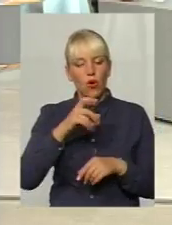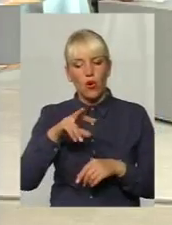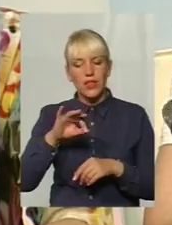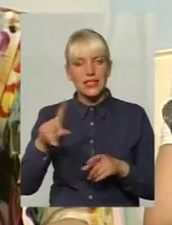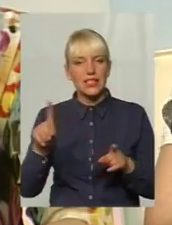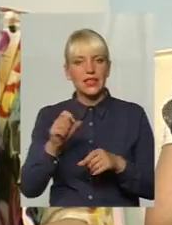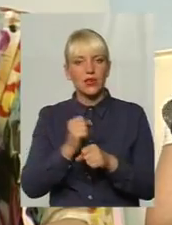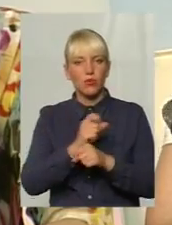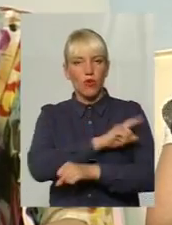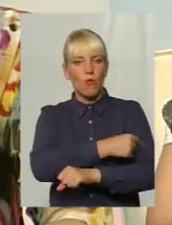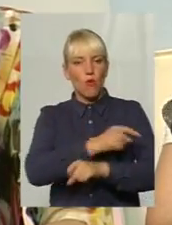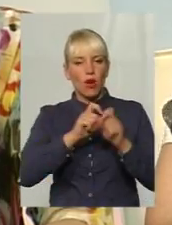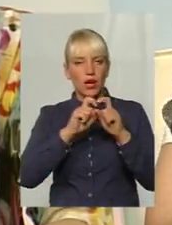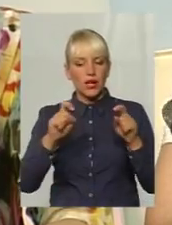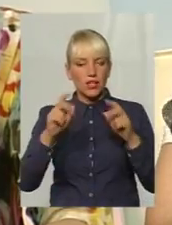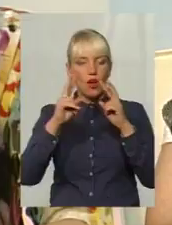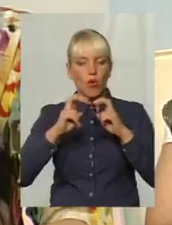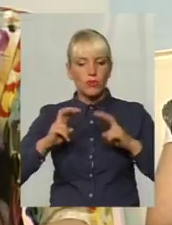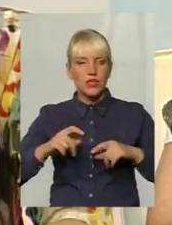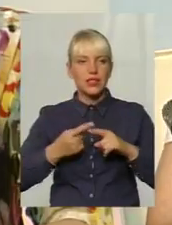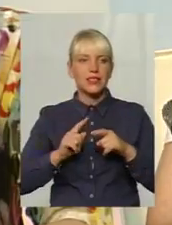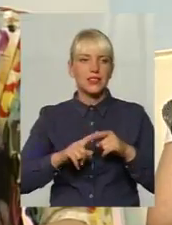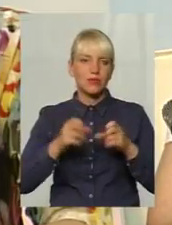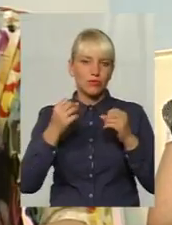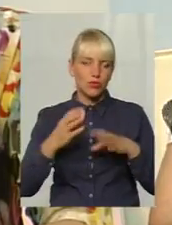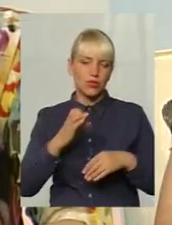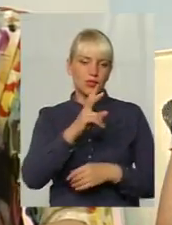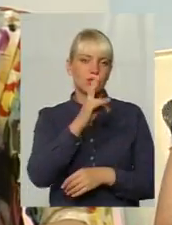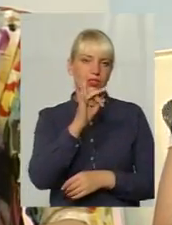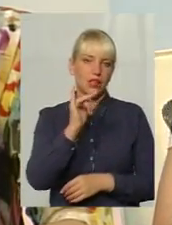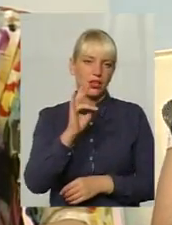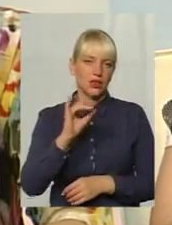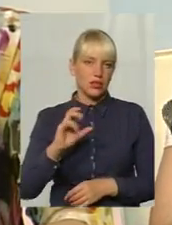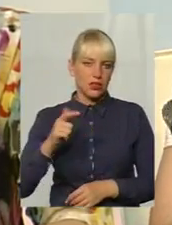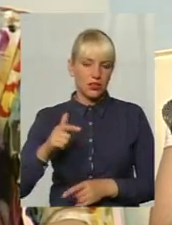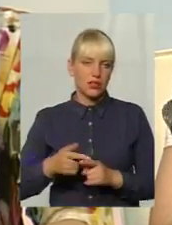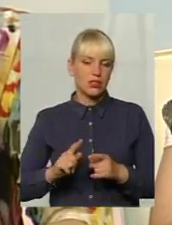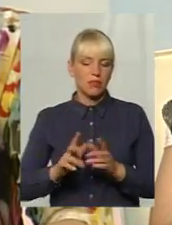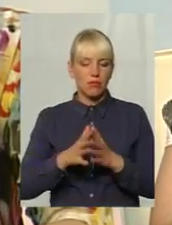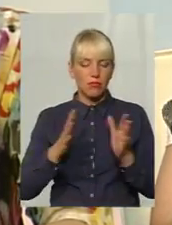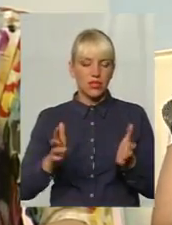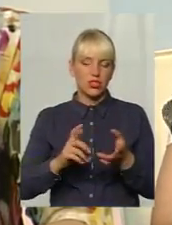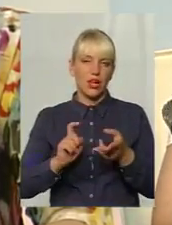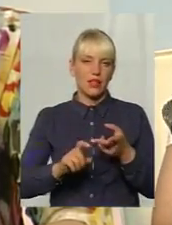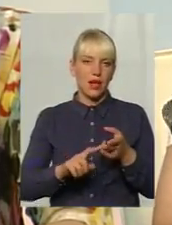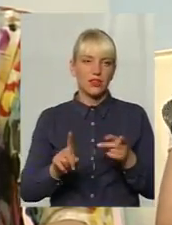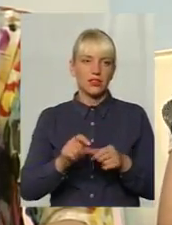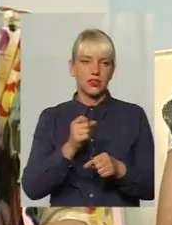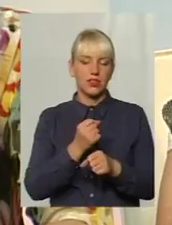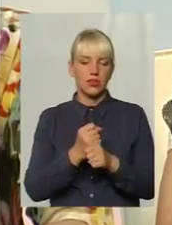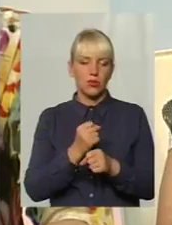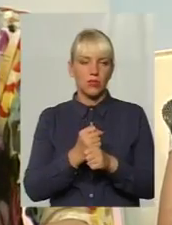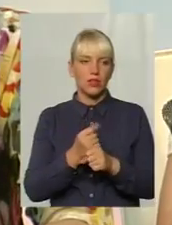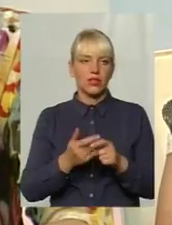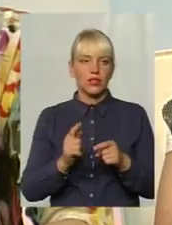поліклініках і взагалі обстеження, це йдуть по типу скринінгових таких, ну, більшість аналізів, які там робляться це і більш точній, а